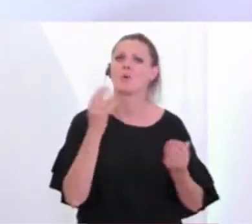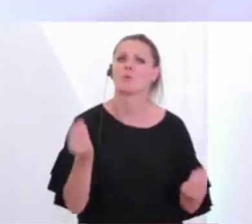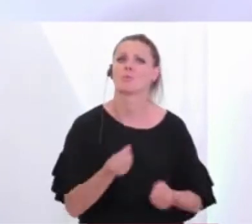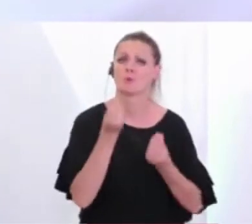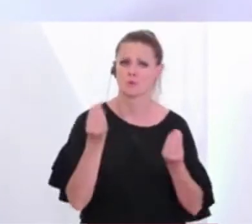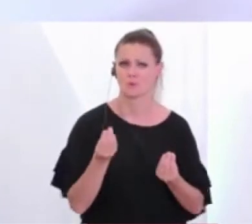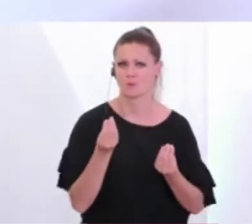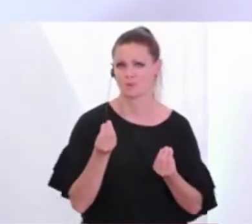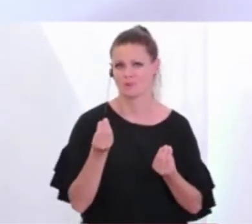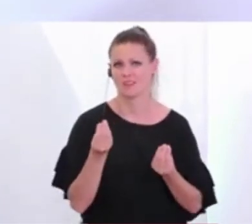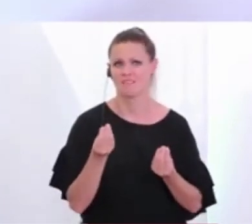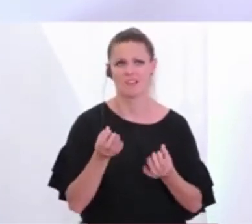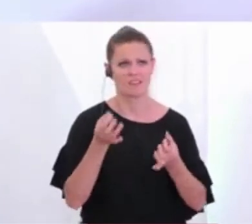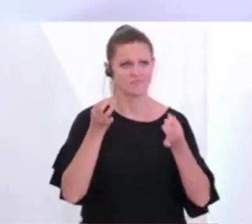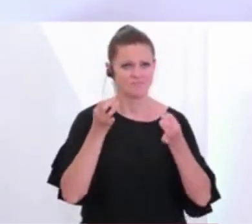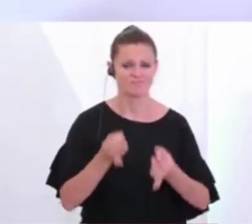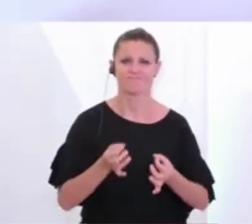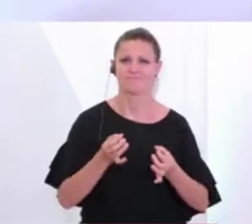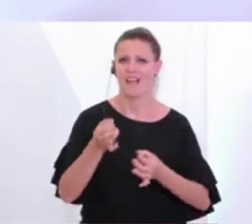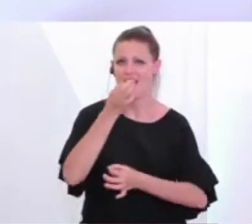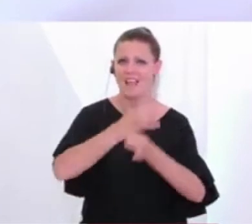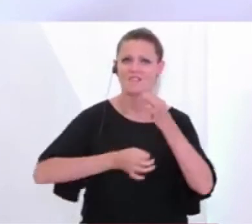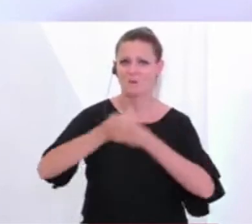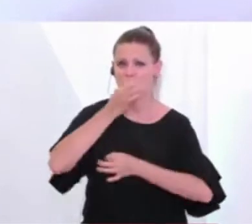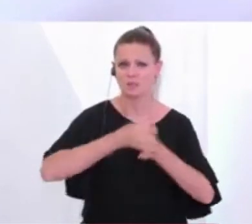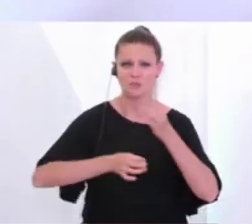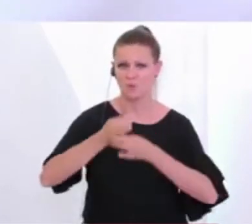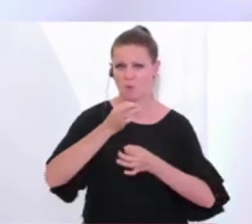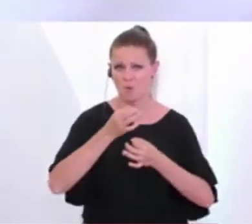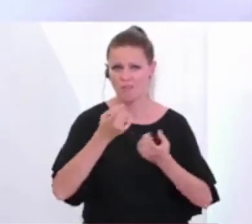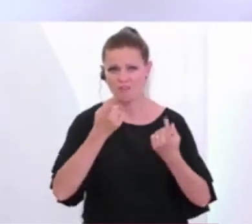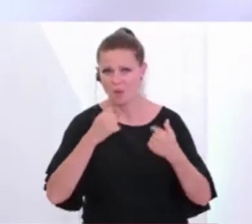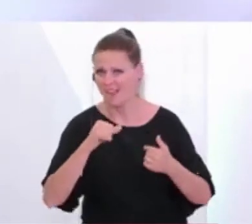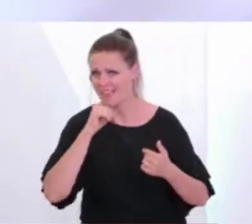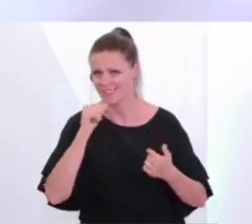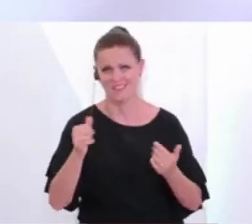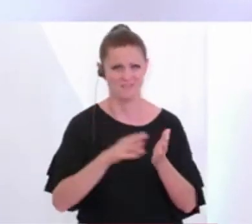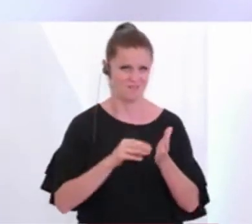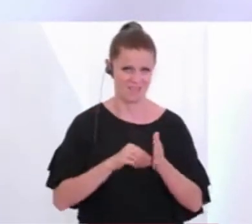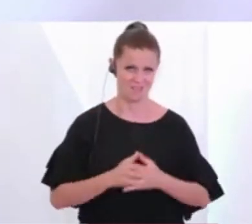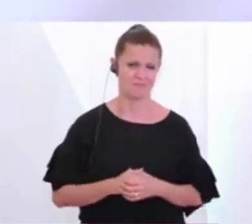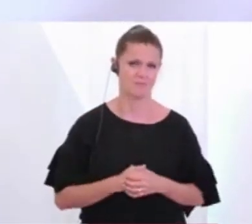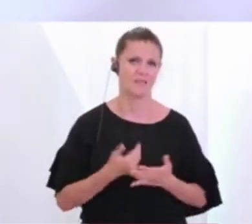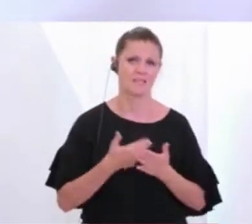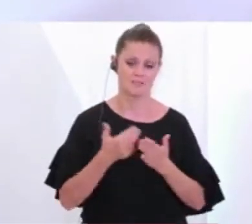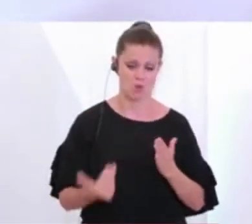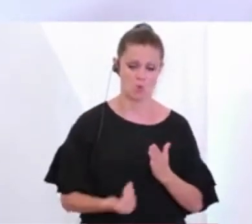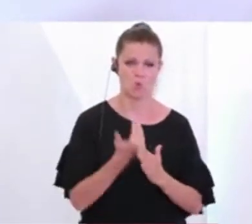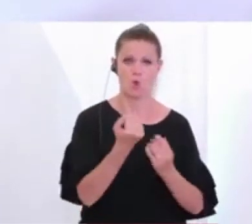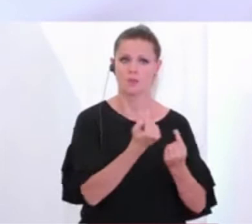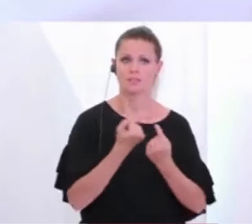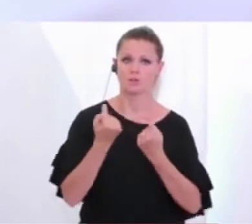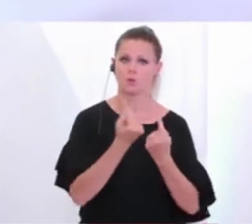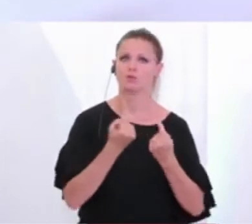nicht die üblichen Informationskanäle dort auch verwendet werden. Wir haben daher aufgrund der neuen Situation